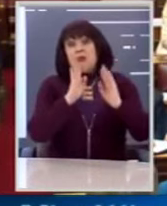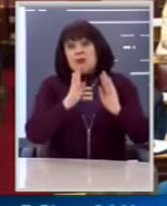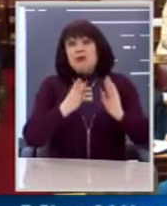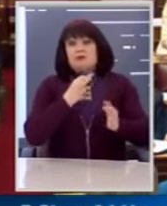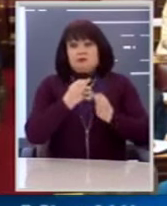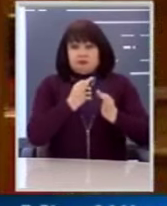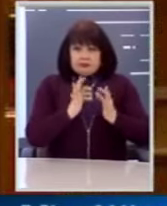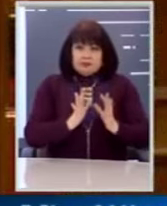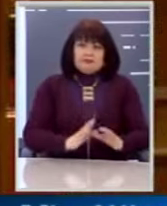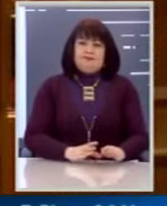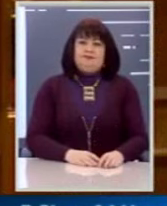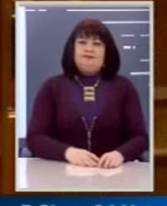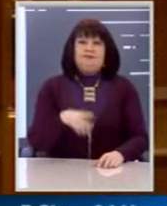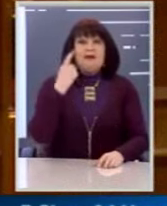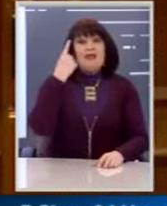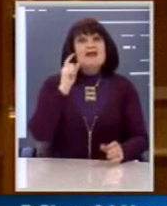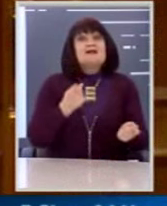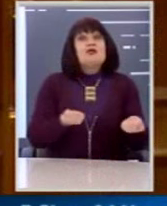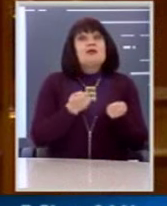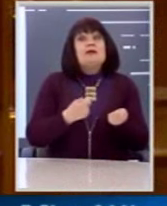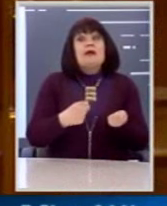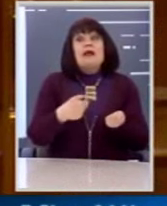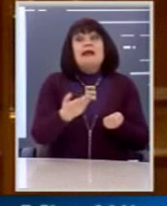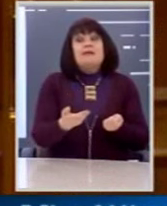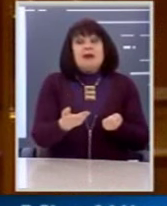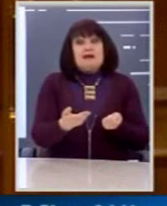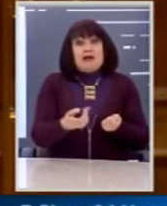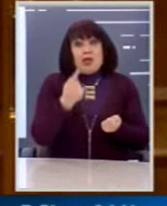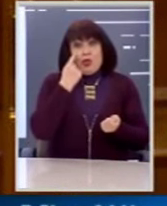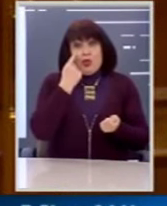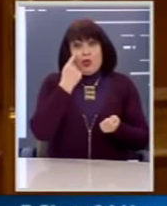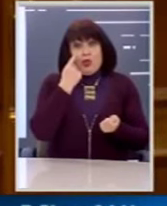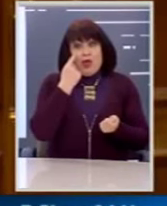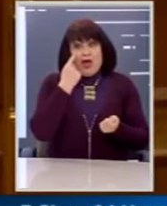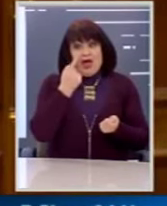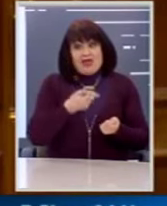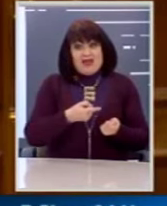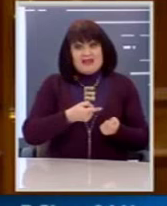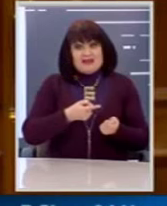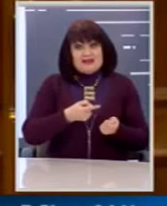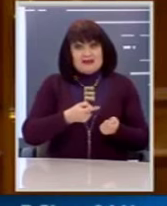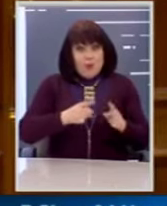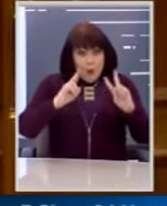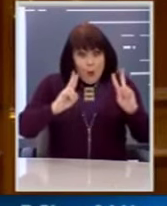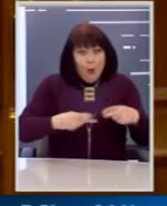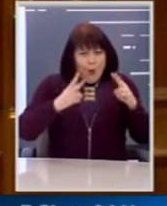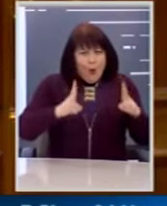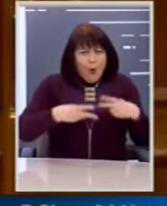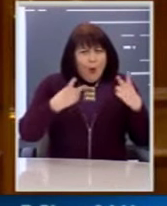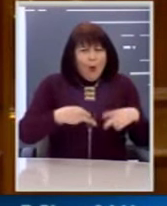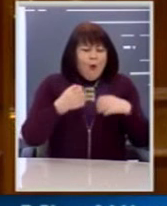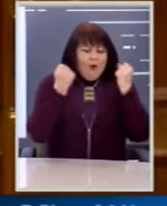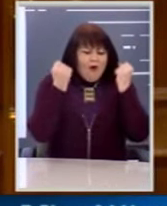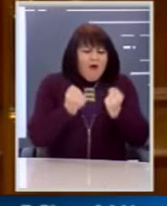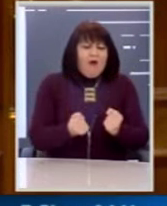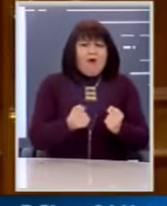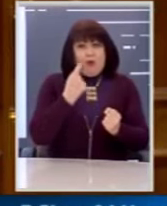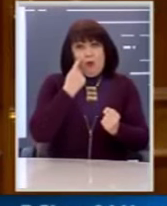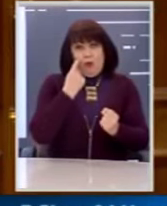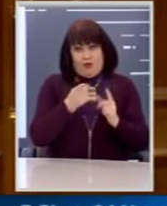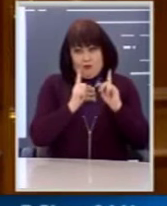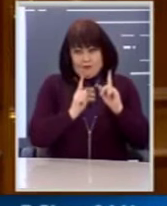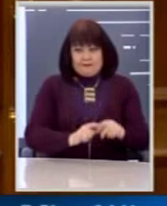πάρα πολύ κύριε Πρόεδρε. Δεν ξέρω αν θα υπάρξουν απόνερα. Παλληριακά κύματα όμως και τσουνάμι από αυτά που έρχονται θα υπάρξουν σίγουρα. Λοιπόν